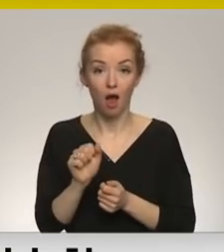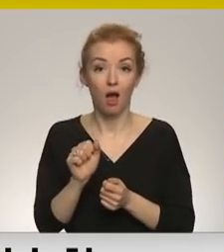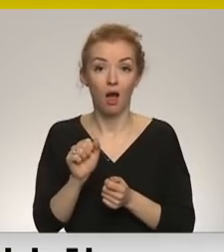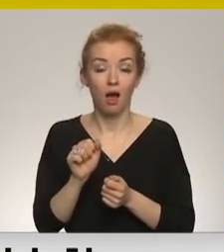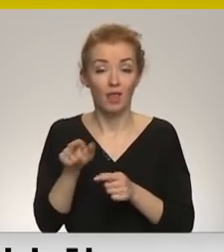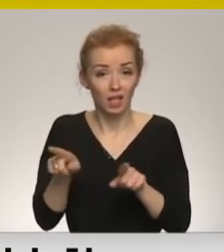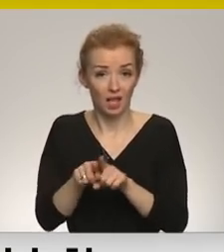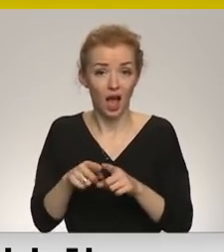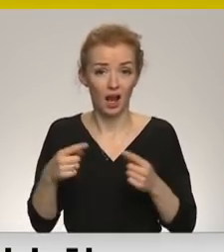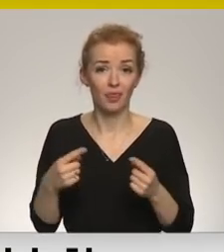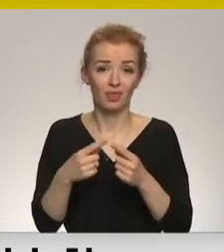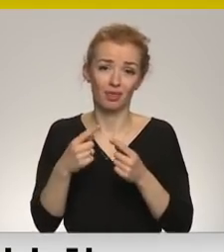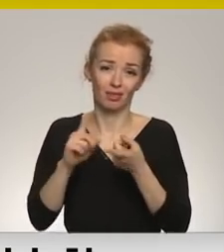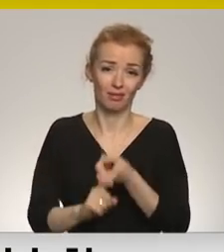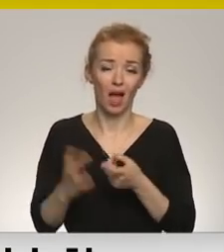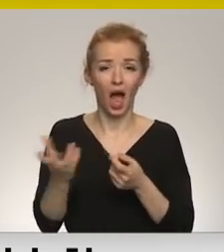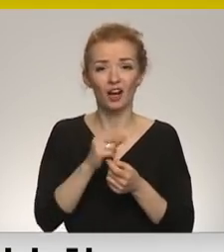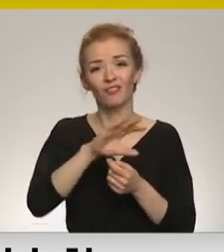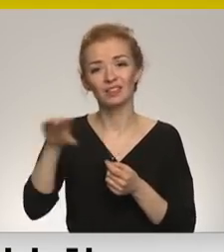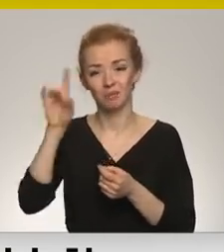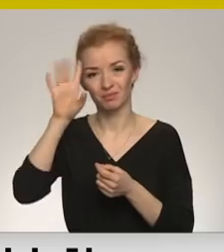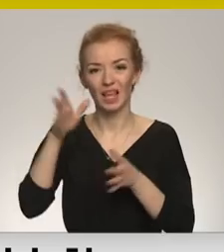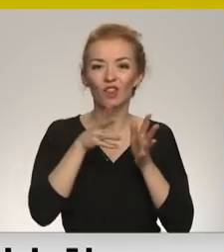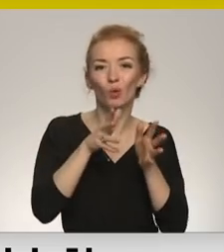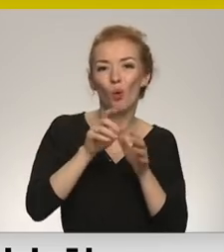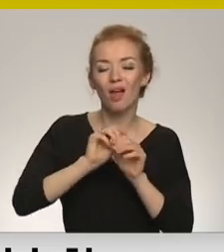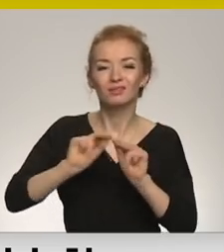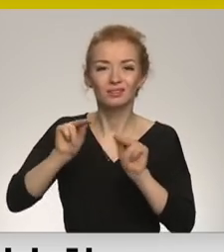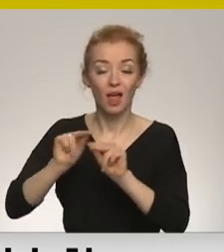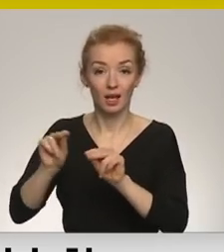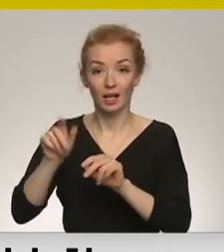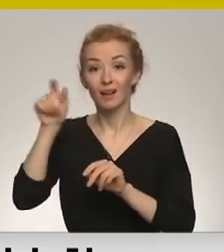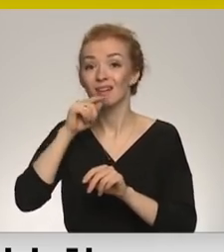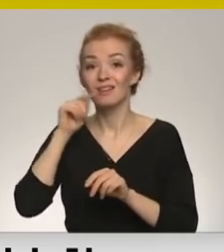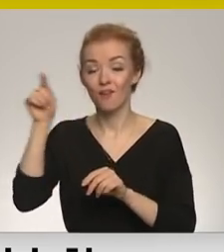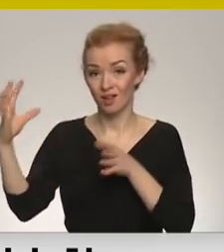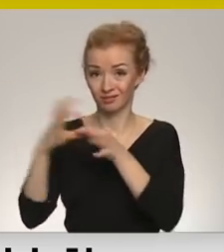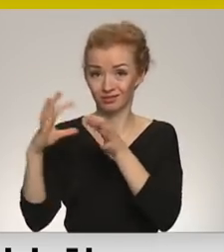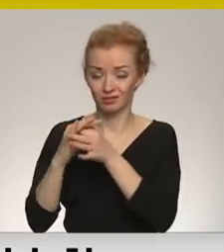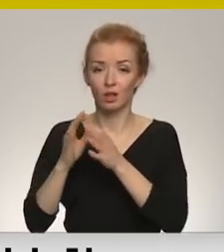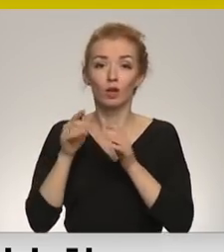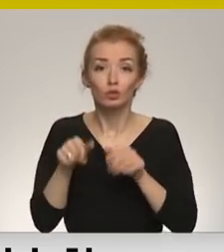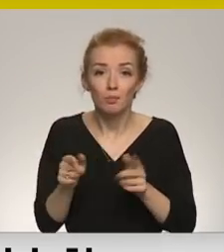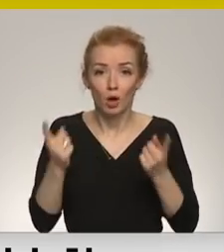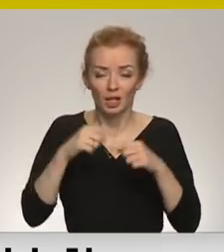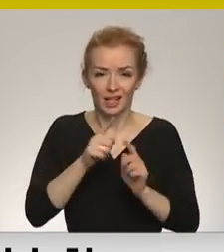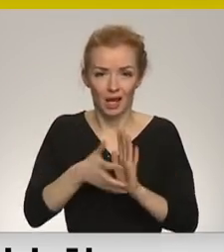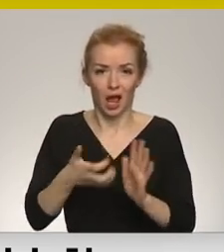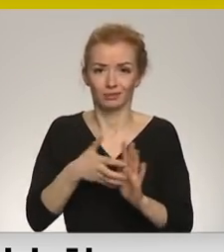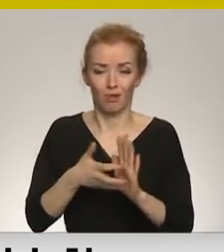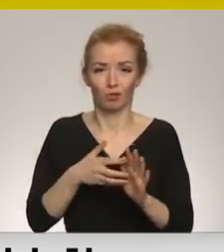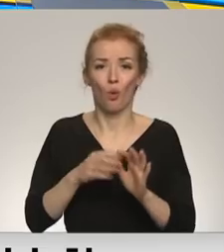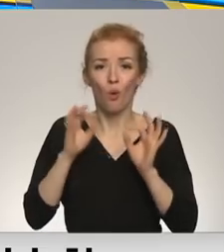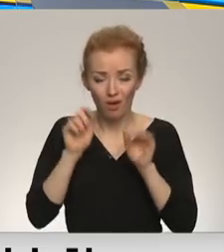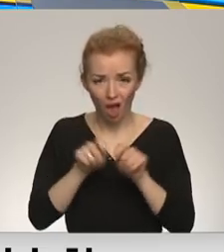tas attiecās arī uz influenceriem un visiem citiem. Ja ir šie te sekotāji Krievijā, tad šobrīd ir tas laiks, šos te kanālus izmantot un tās